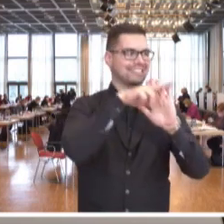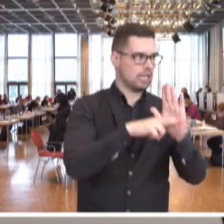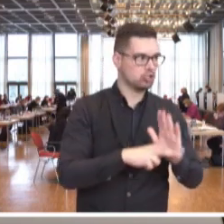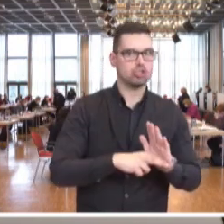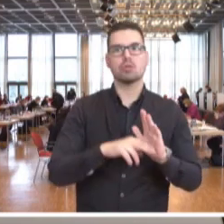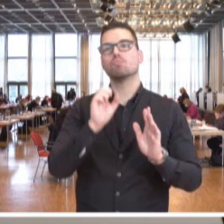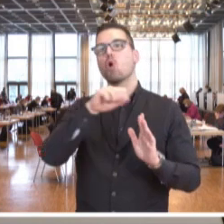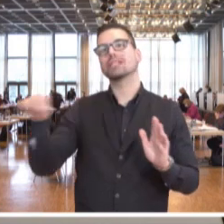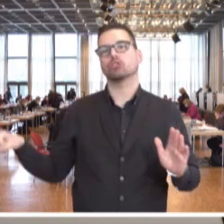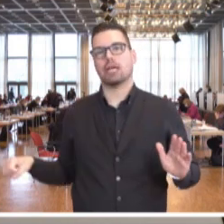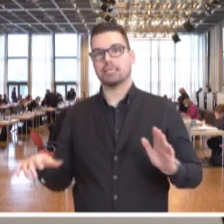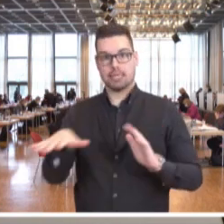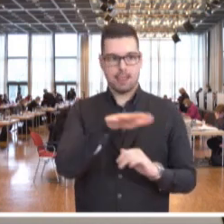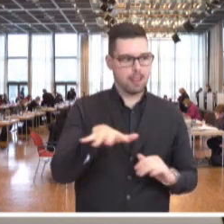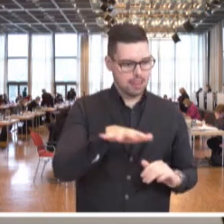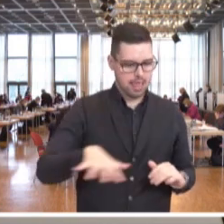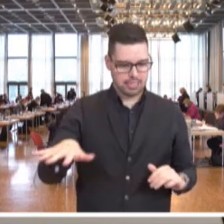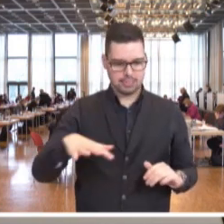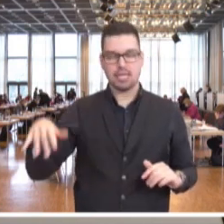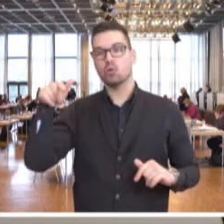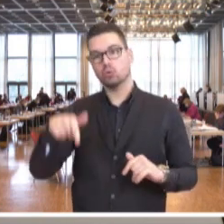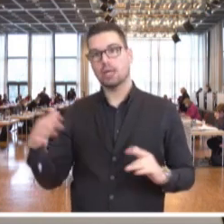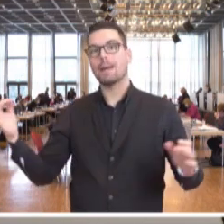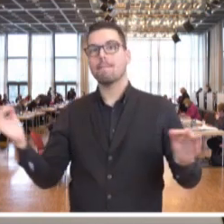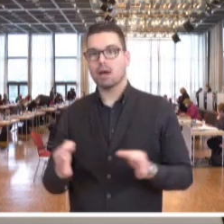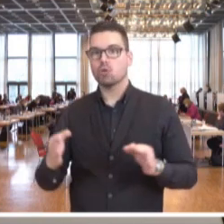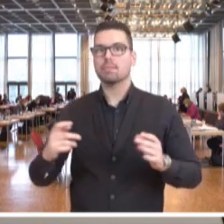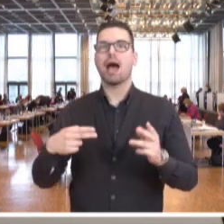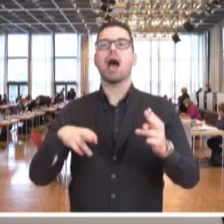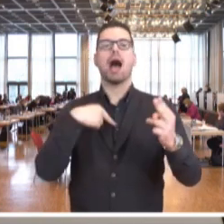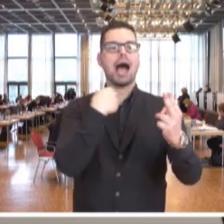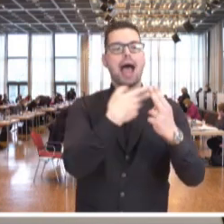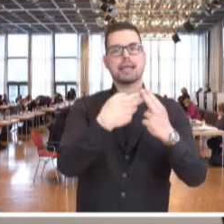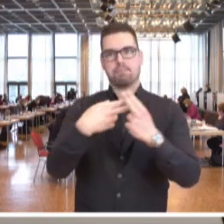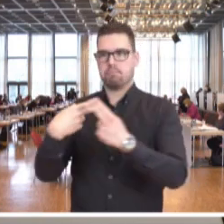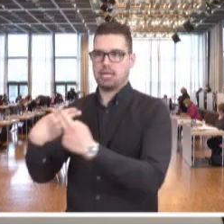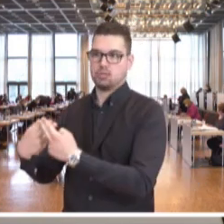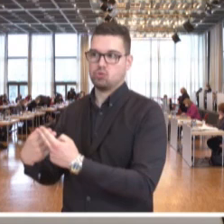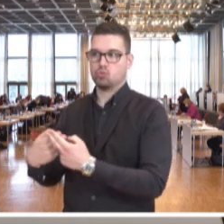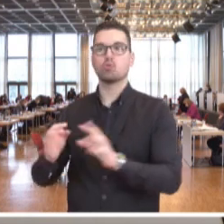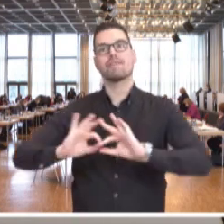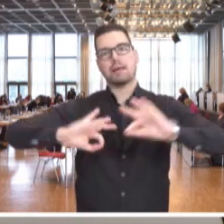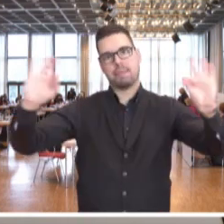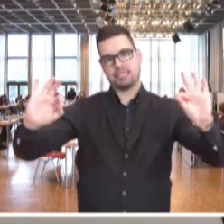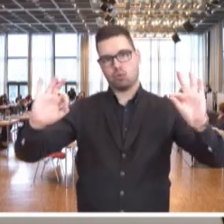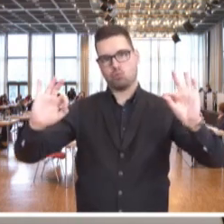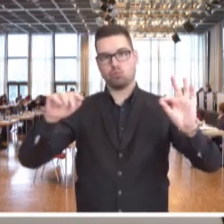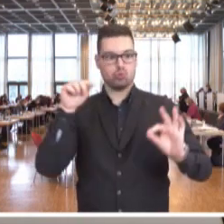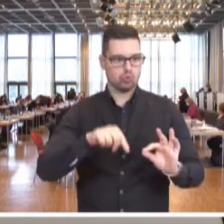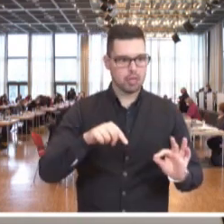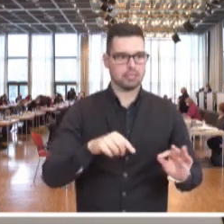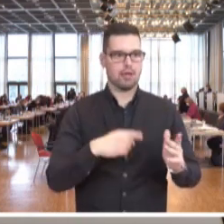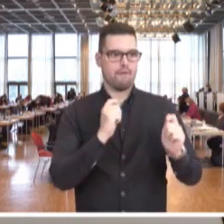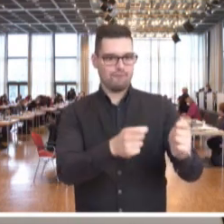Handlungsmöglichkeiten der Länder und bedarf als solches einer stetigen Anpassung und Optimierung der dortigen